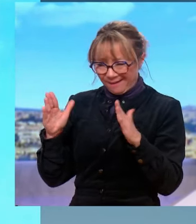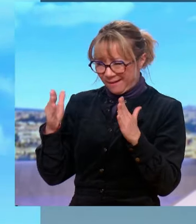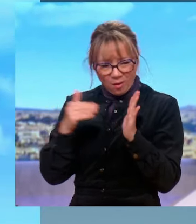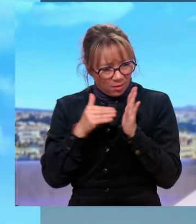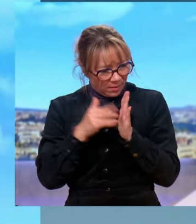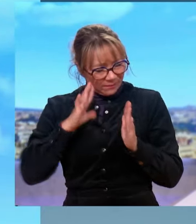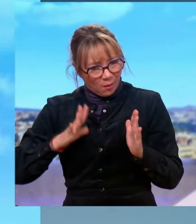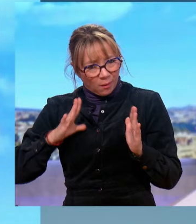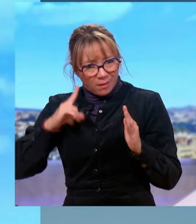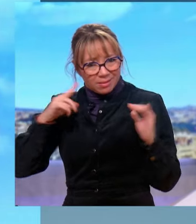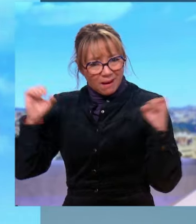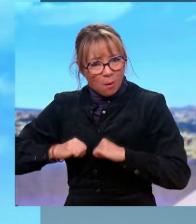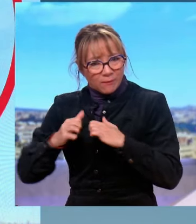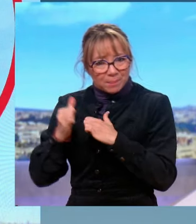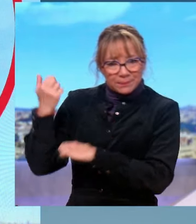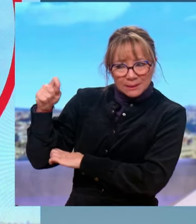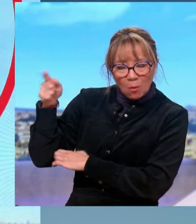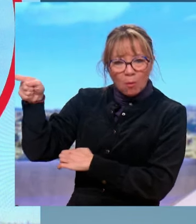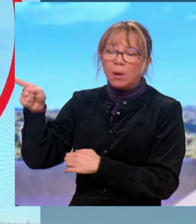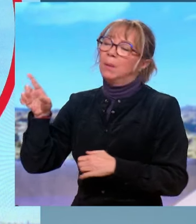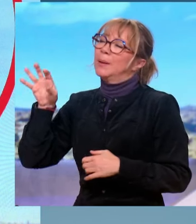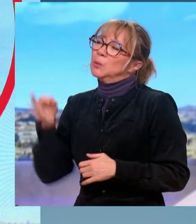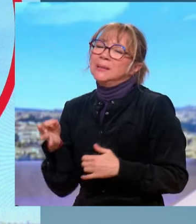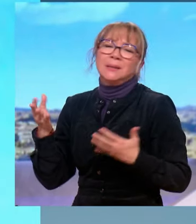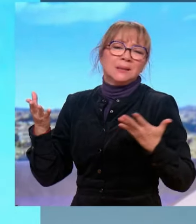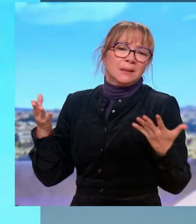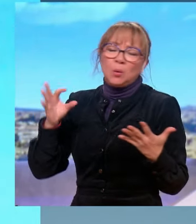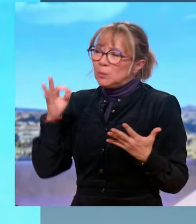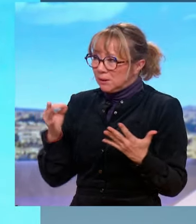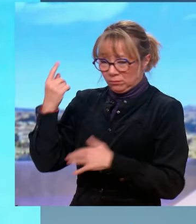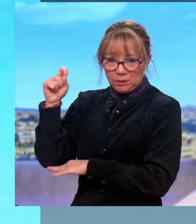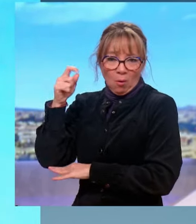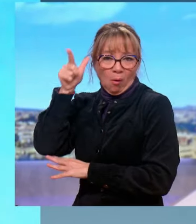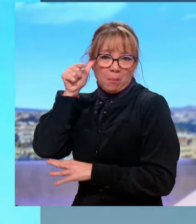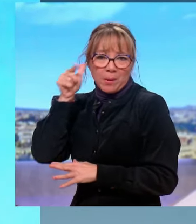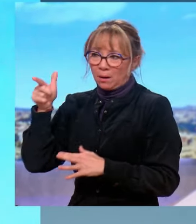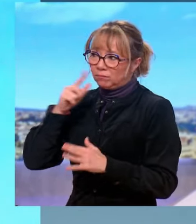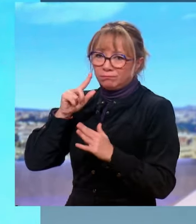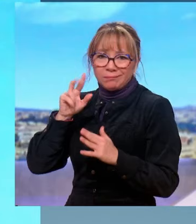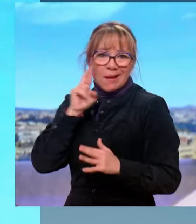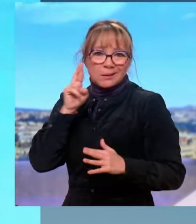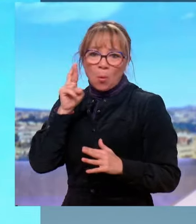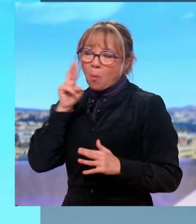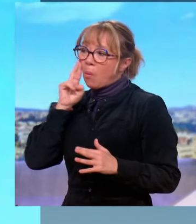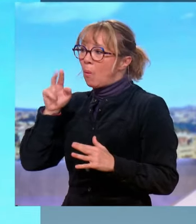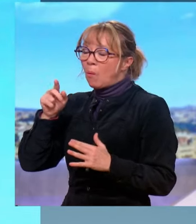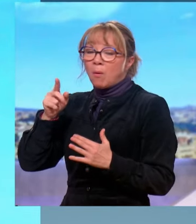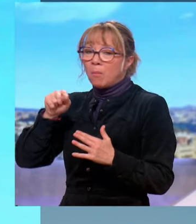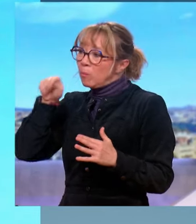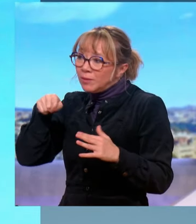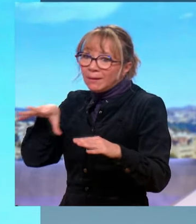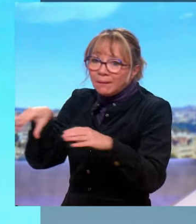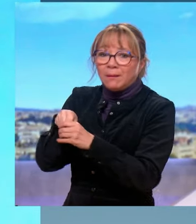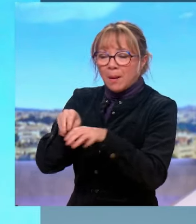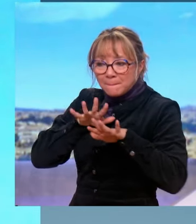président ? Il avait eu raison de ne pas y aller Oui, je crois que le président de la République a raison de ne pas se déplacer dans ce qui peut être des marches ou des manifestations.